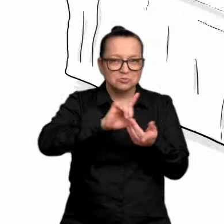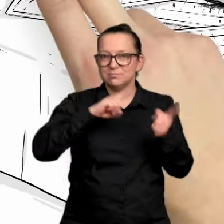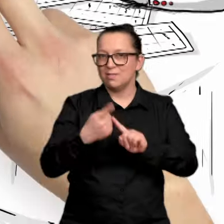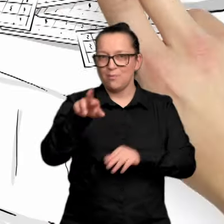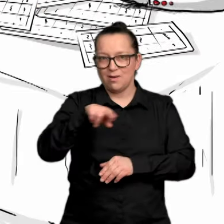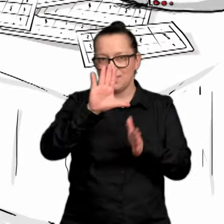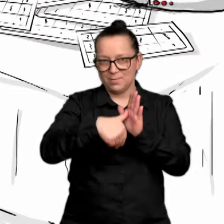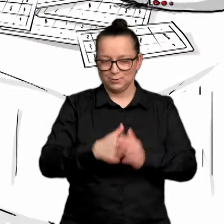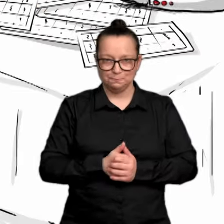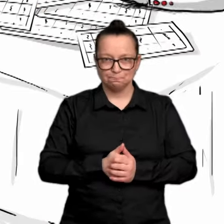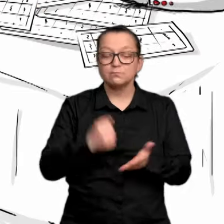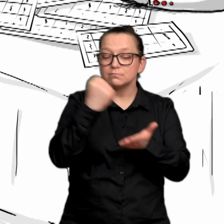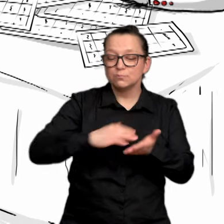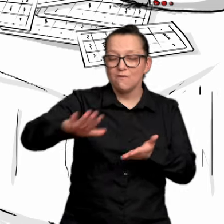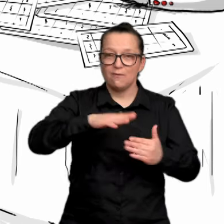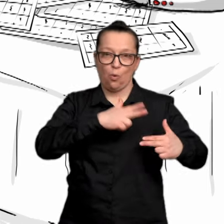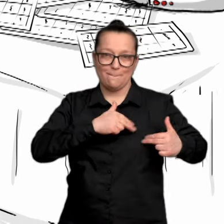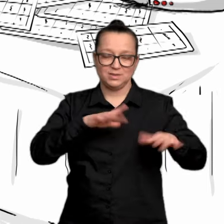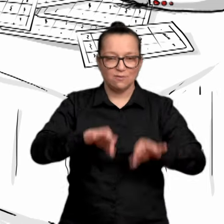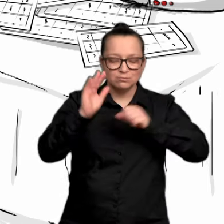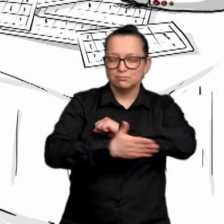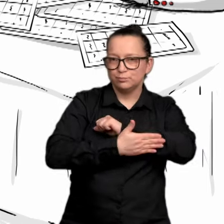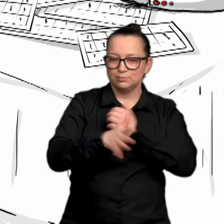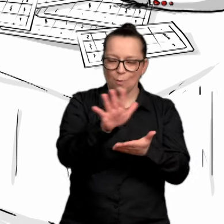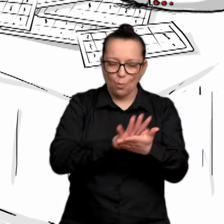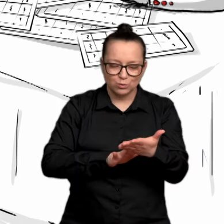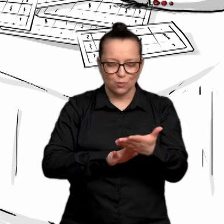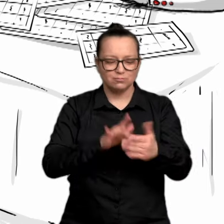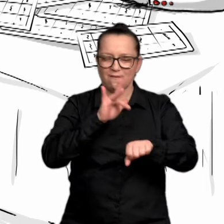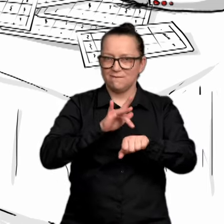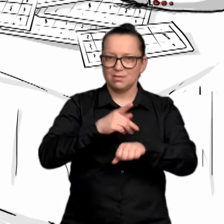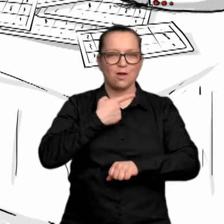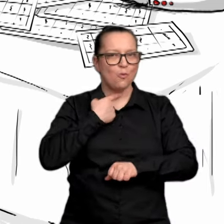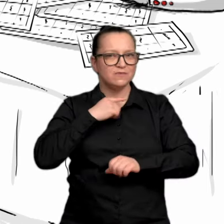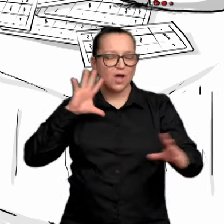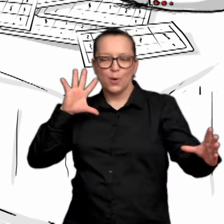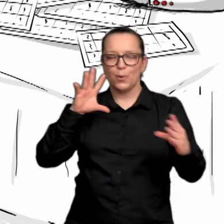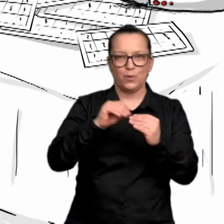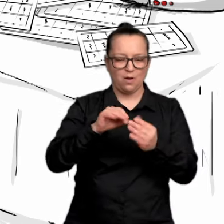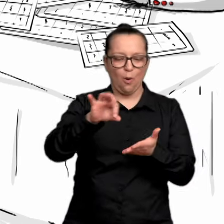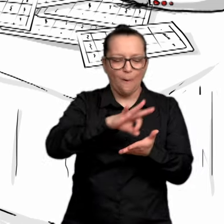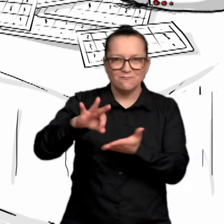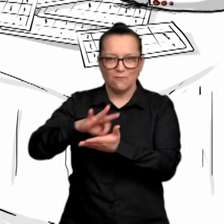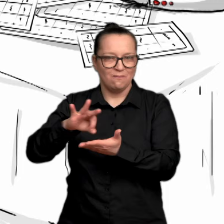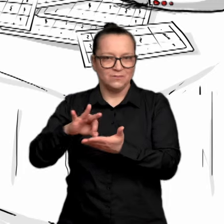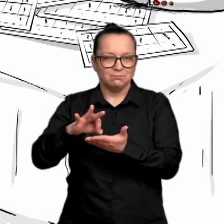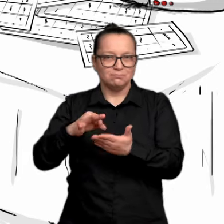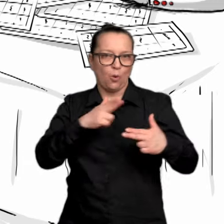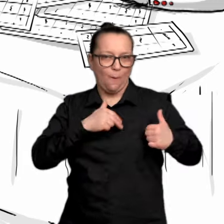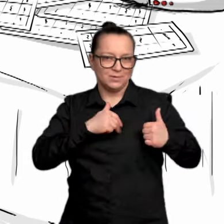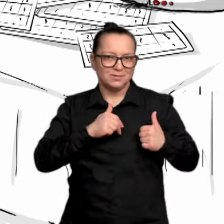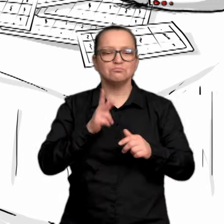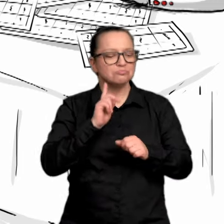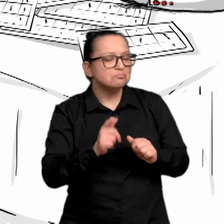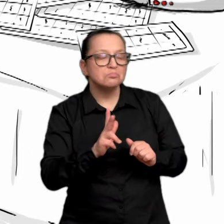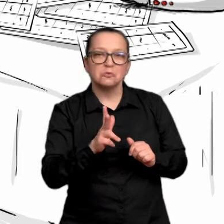Miasta. Powiatowa komisja wyborcza na podstawie protokołów z wynikami głosowania z obwodowych komisji wyborczych stwierdza, kto został